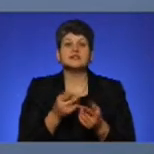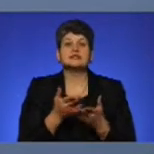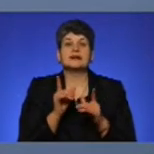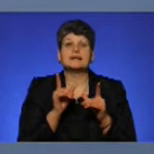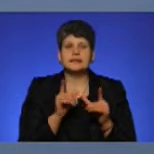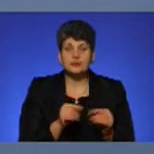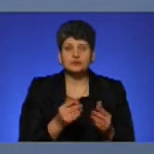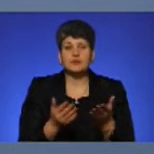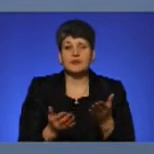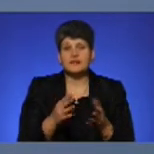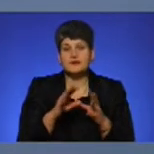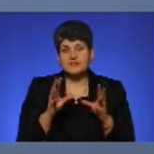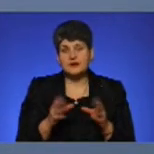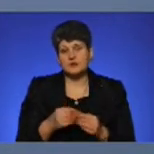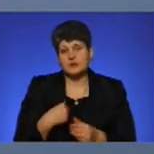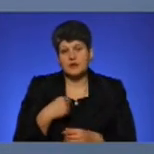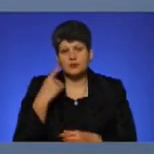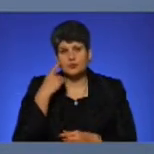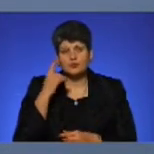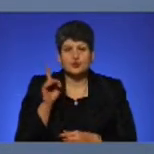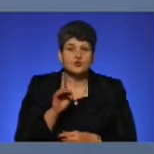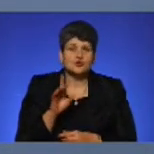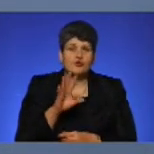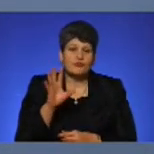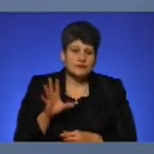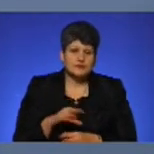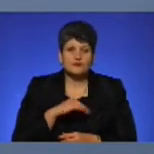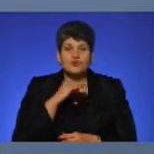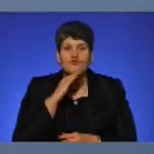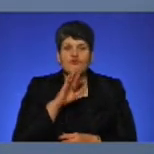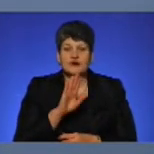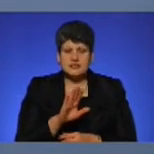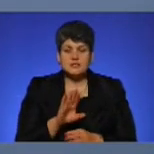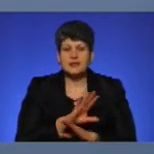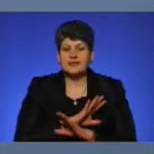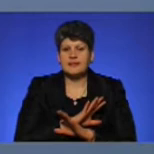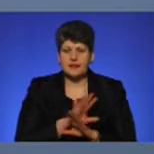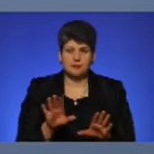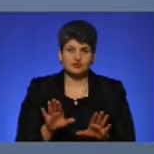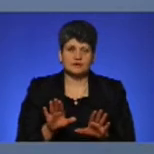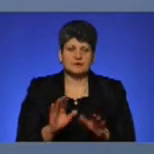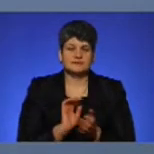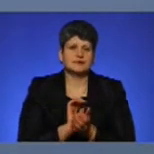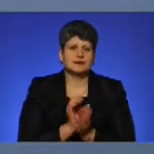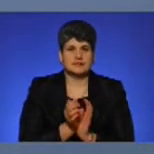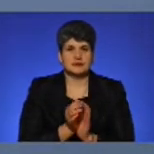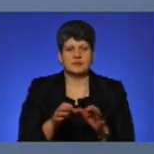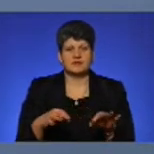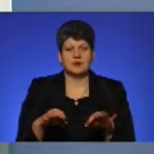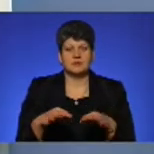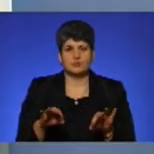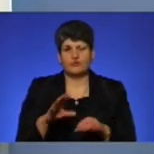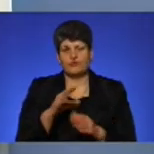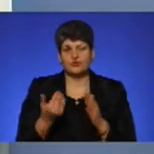Але в загальному, я думаю, що всім всього вистачить і не буде тисніви в громадському транспорті в